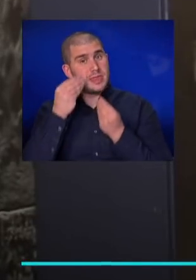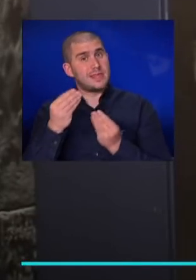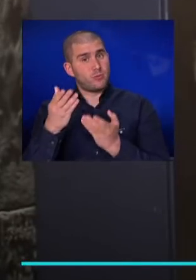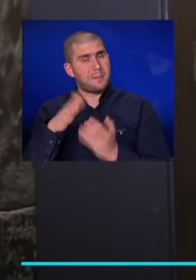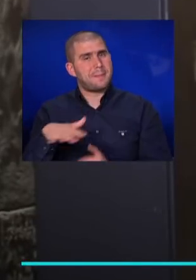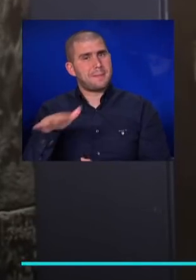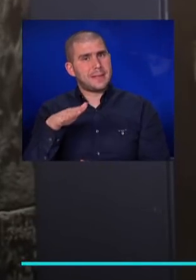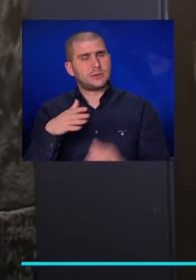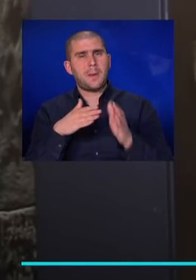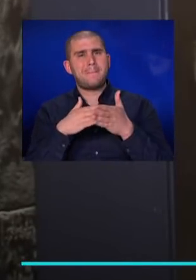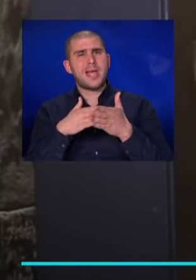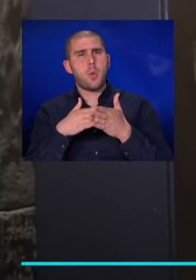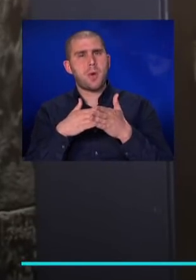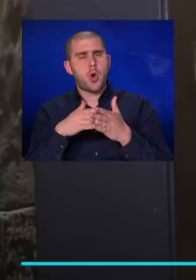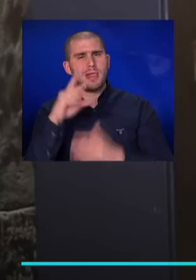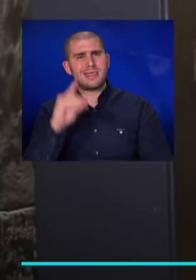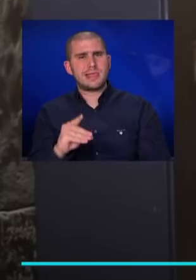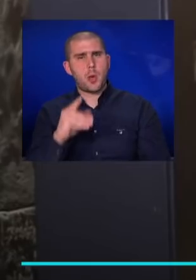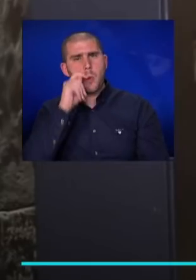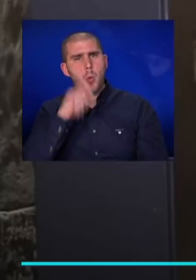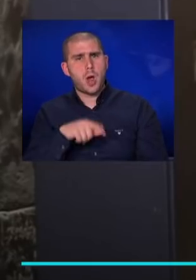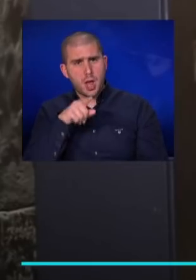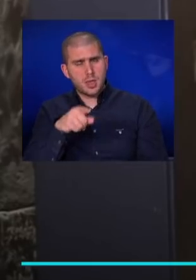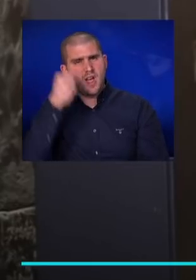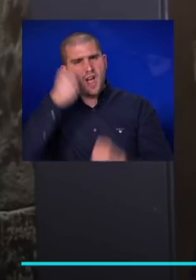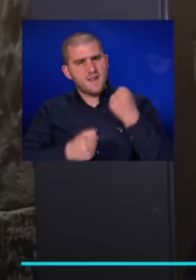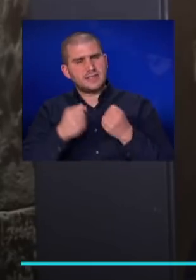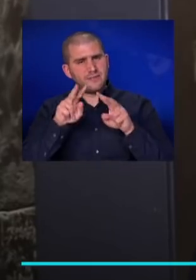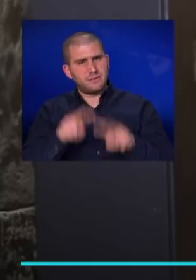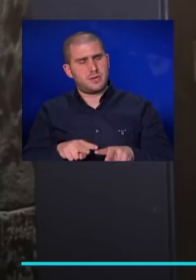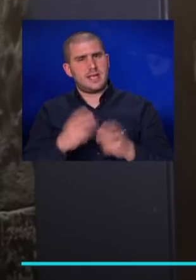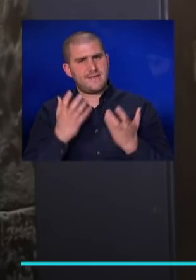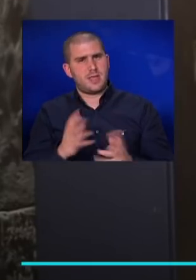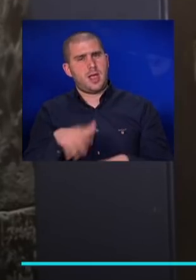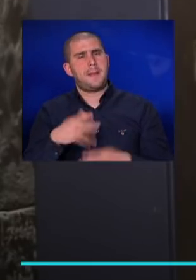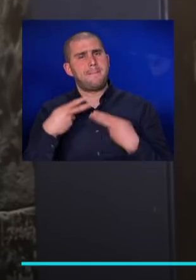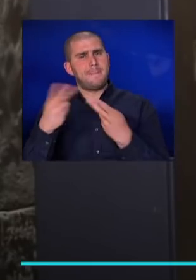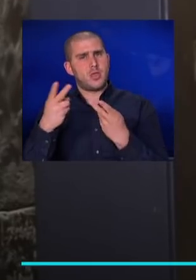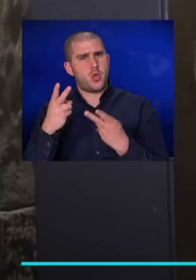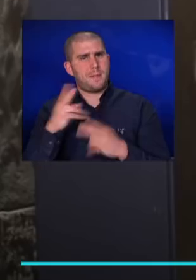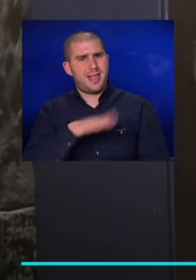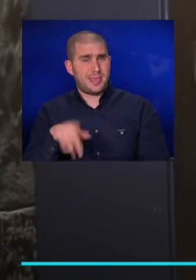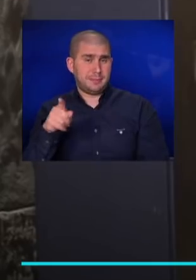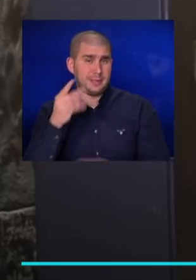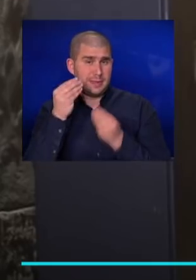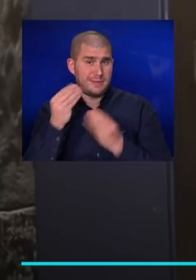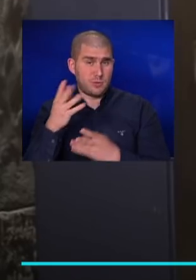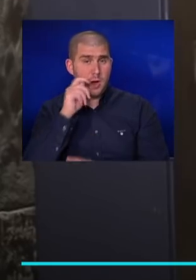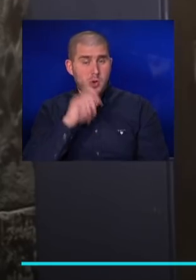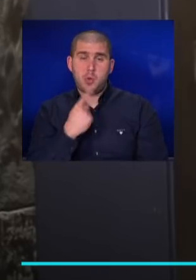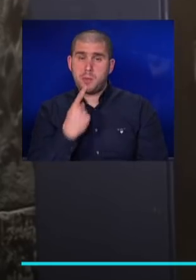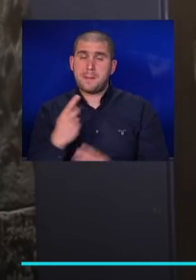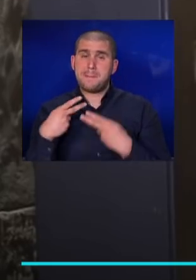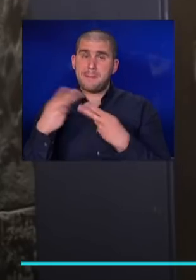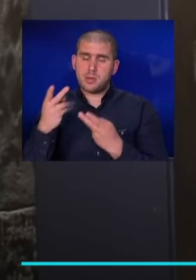מאזור מריופול, בדרום אוקראינה. הפגזה על בית חולים לילדים. כך, על פי הדיווחים, האוקראינים טוענים שבית